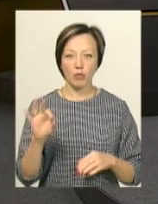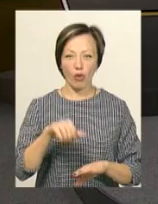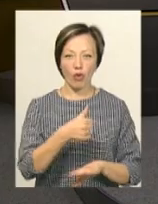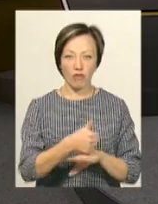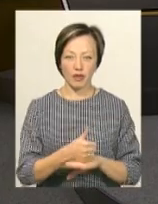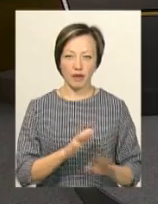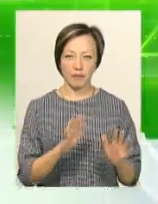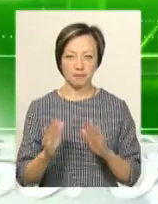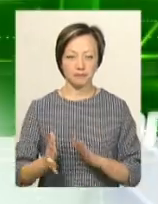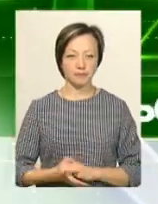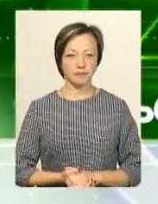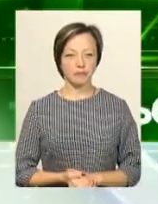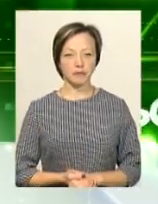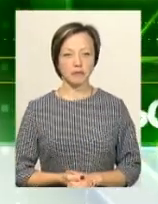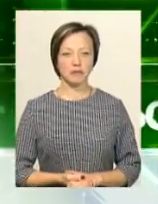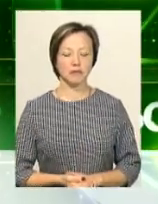про головне.